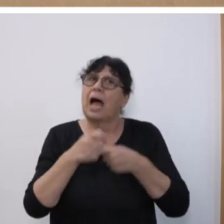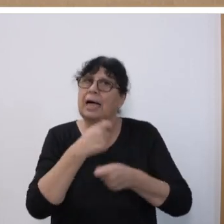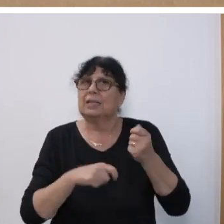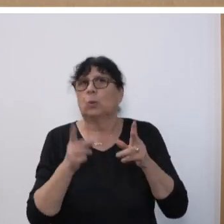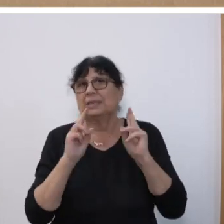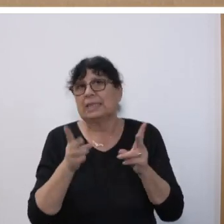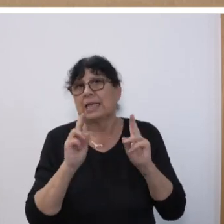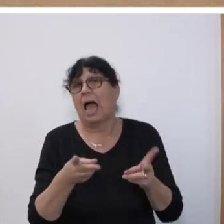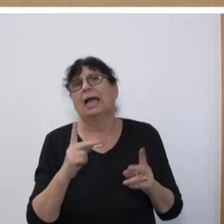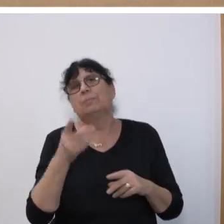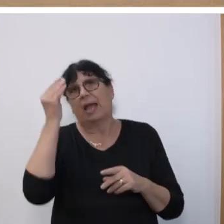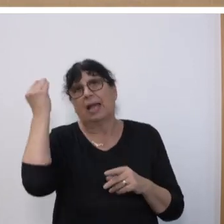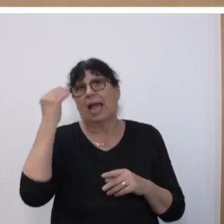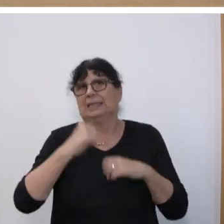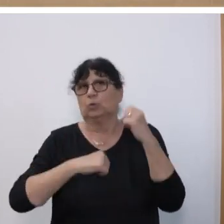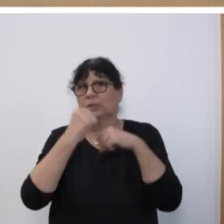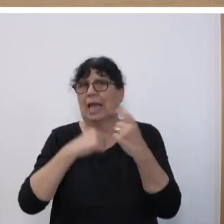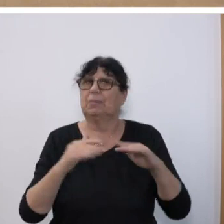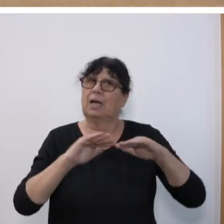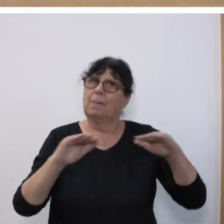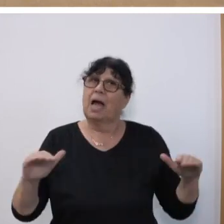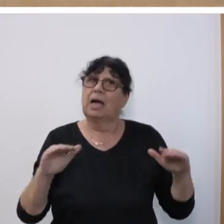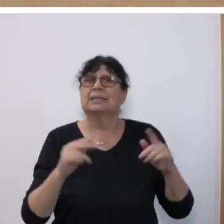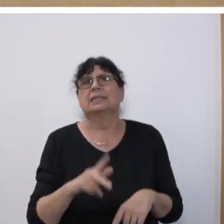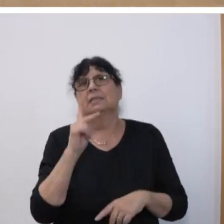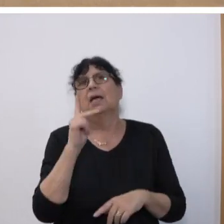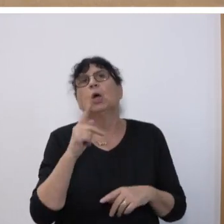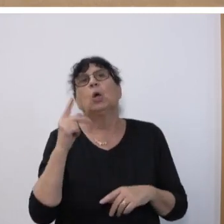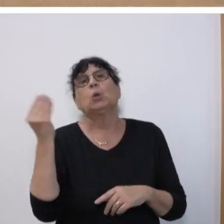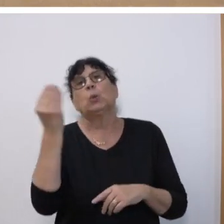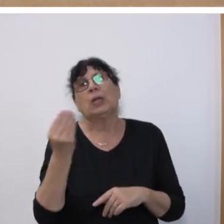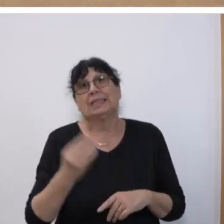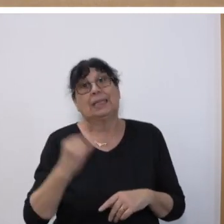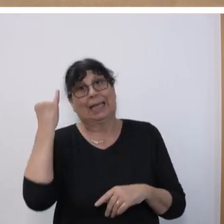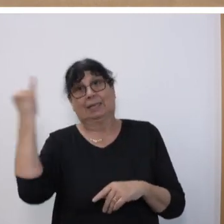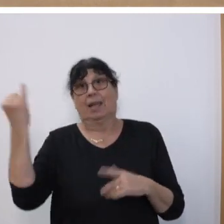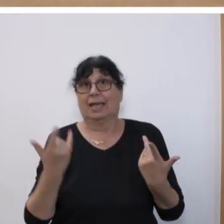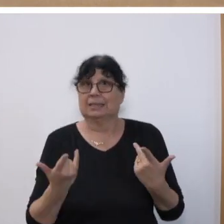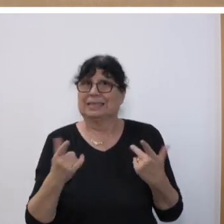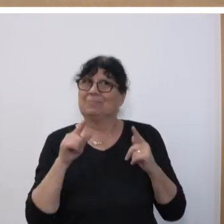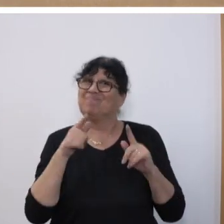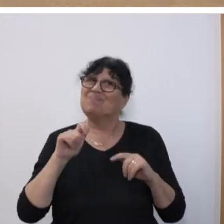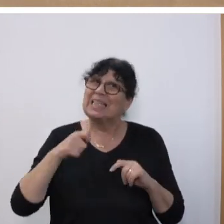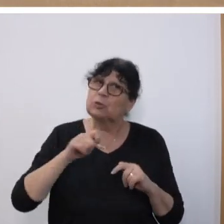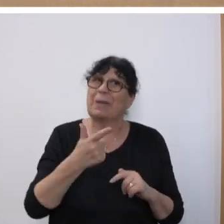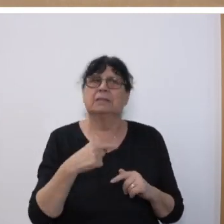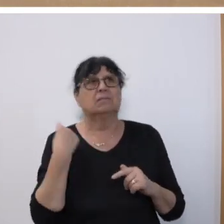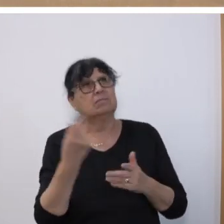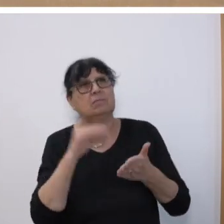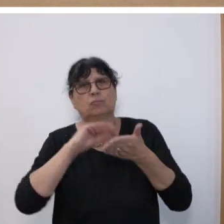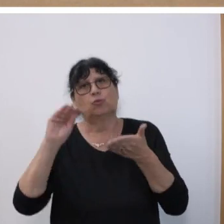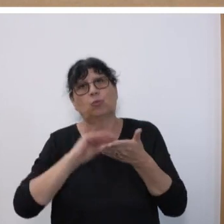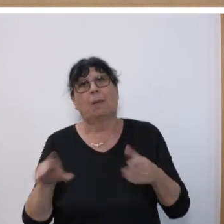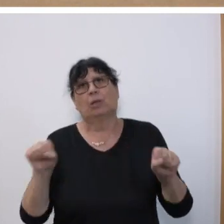adaptiver Lernsysteme auf der Basis künstlicher Intelligenz. Das sind Instrumente, die wir an unseren Schulen mit der Einführung der